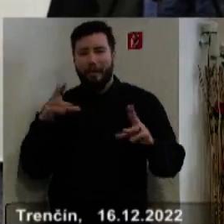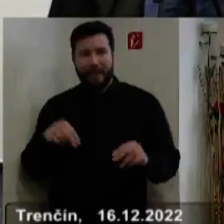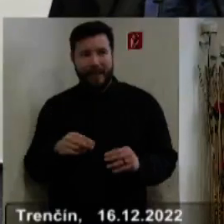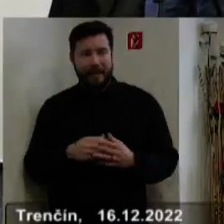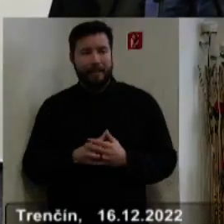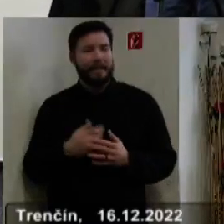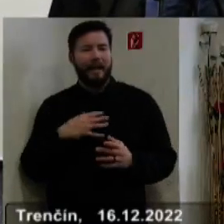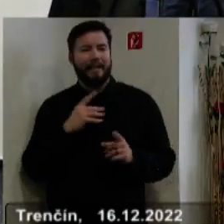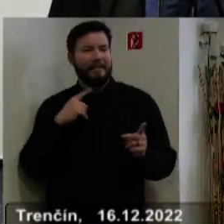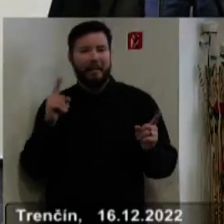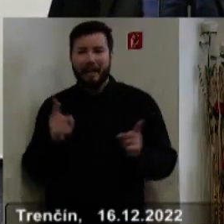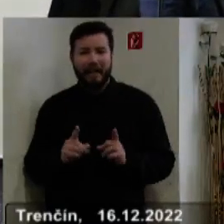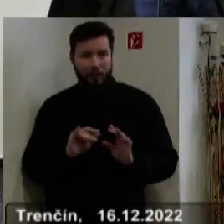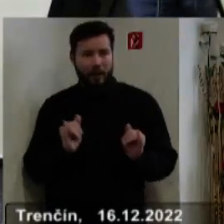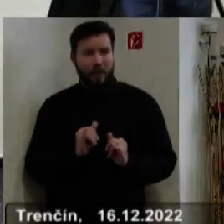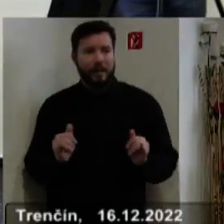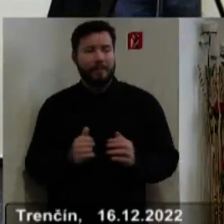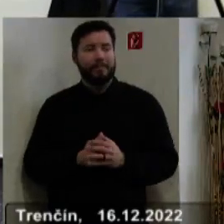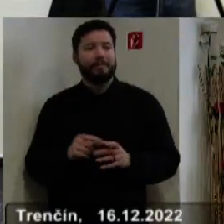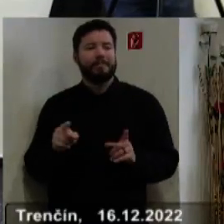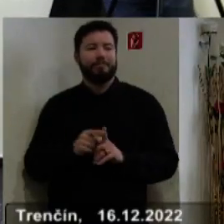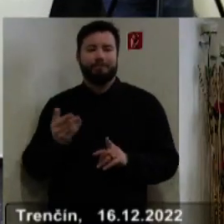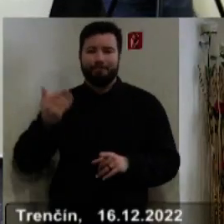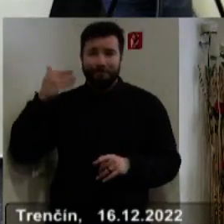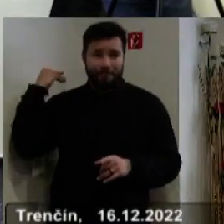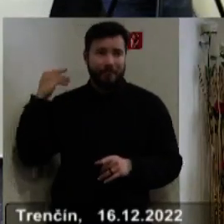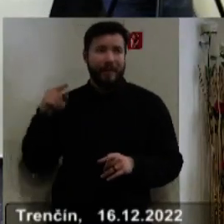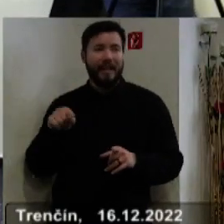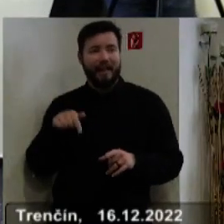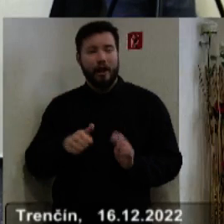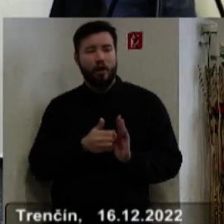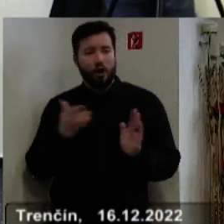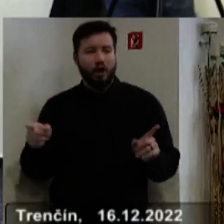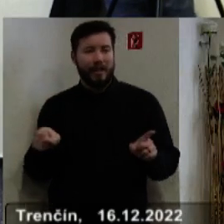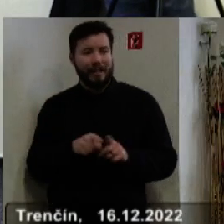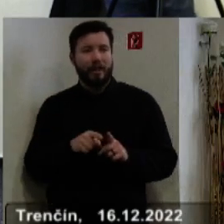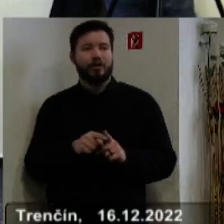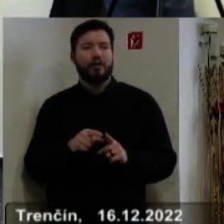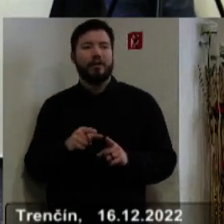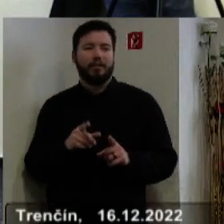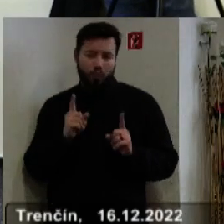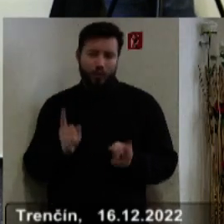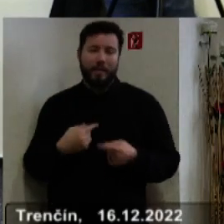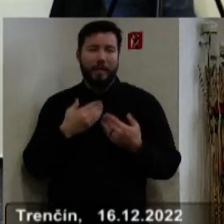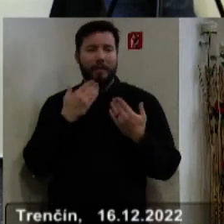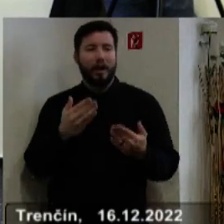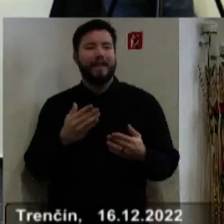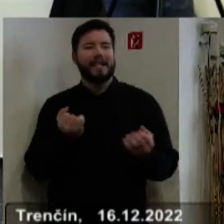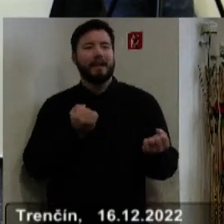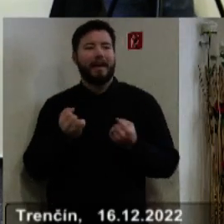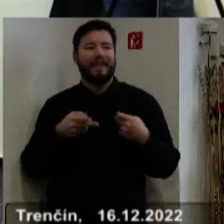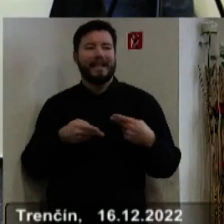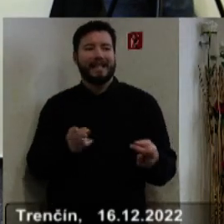kolegovia a ozaj len veľmi krátko, tak ako za posledné roky aj tento rok si neodpustím, poďakovať či správe